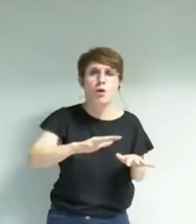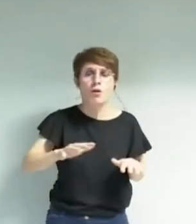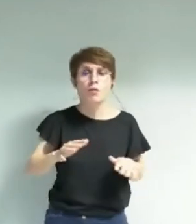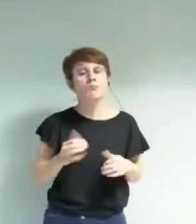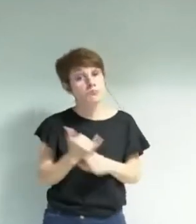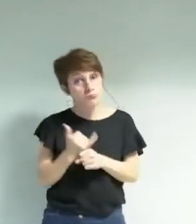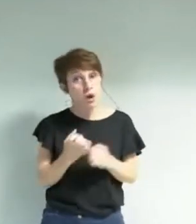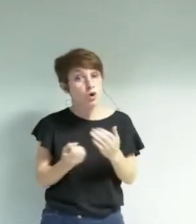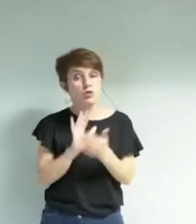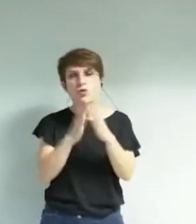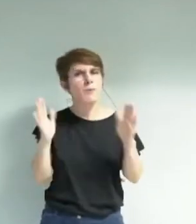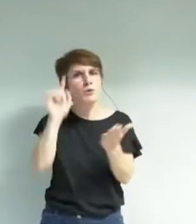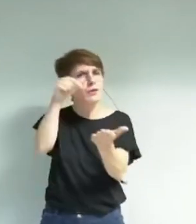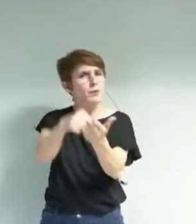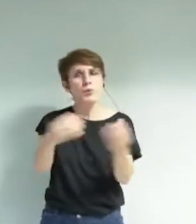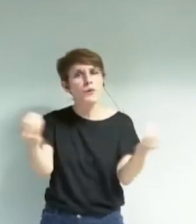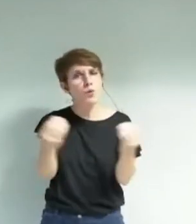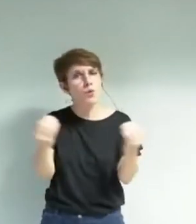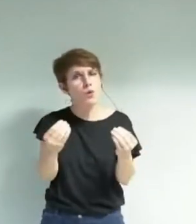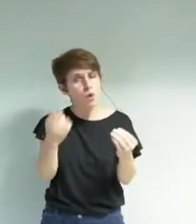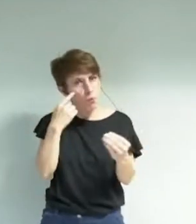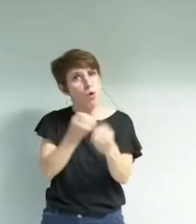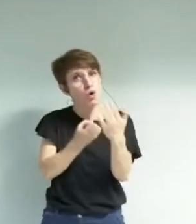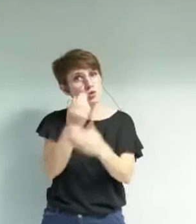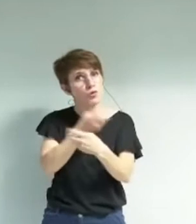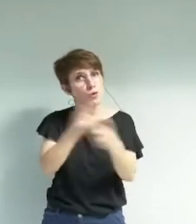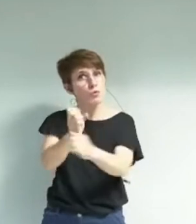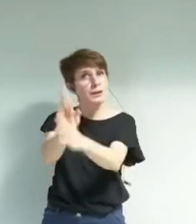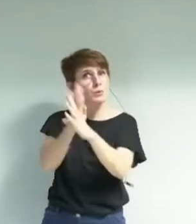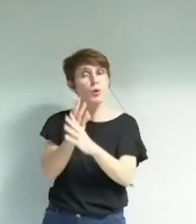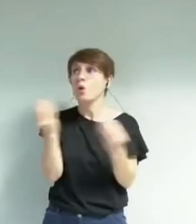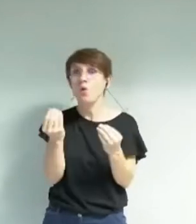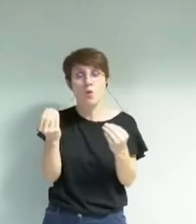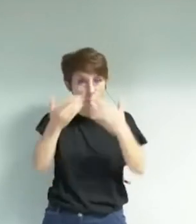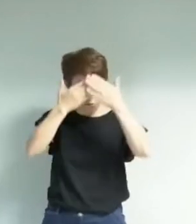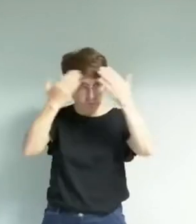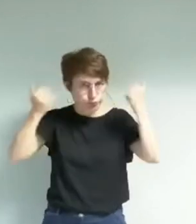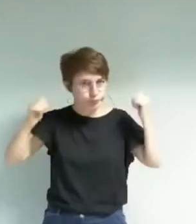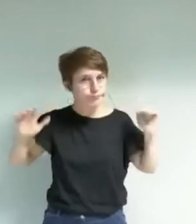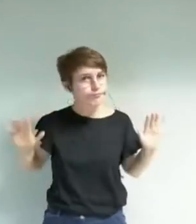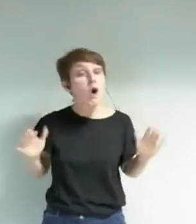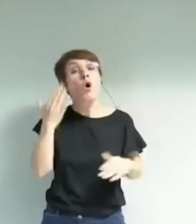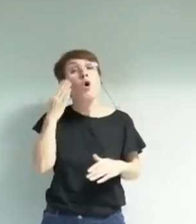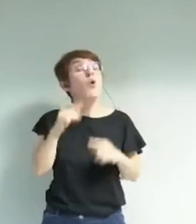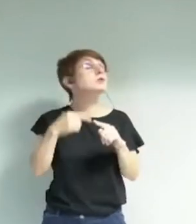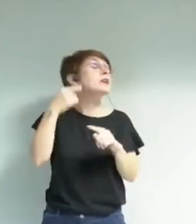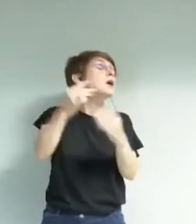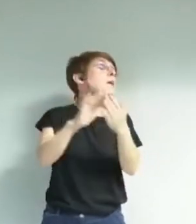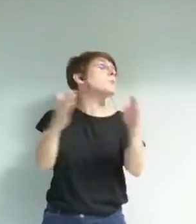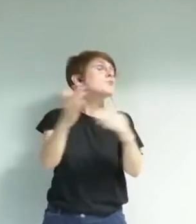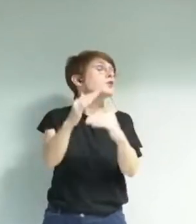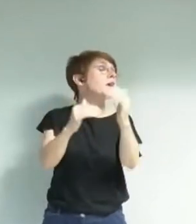cette nouvelle bibliothèque destinée à accueillir de nouveaux publics ? On ne sait pas. On sait juste qu'elle verra le jour à l'horizon